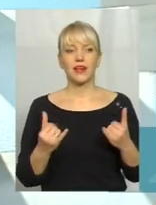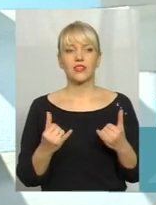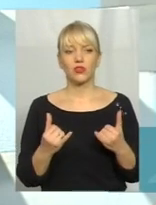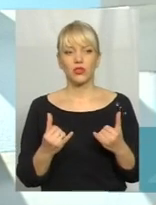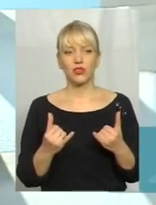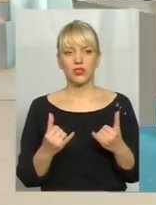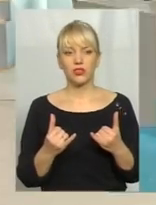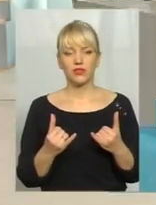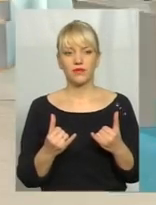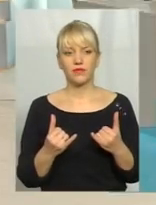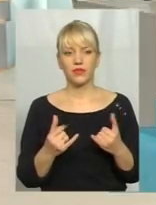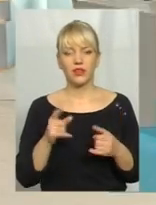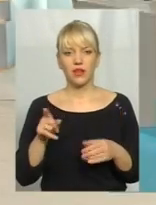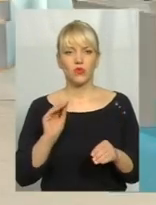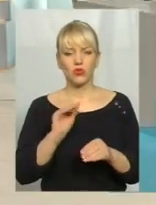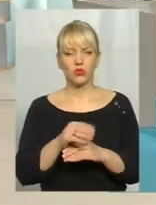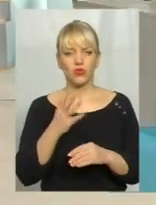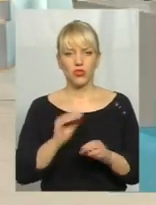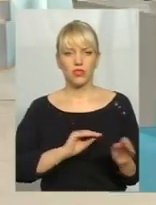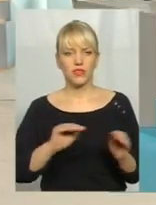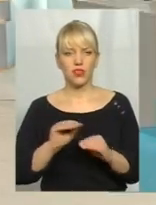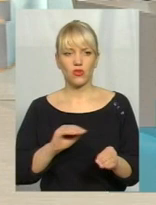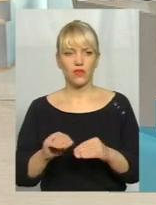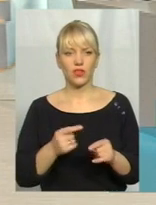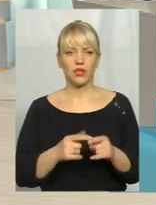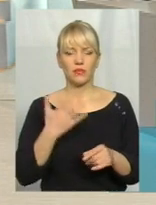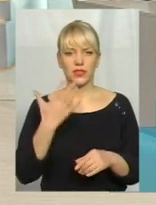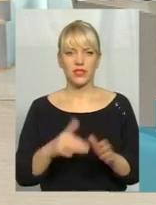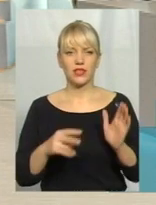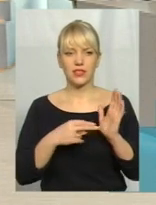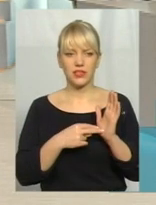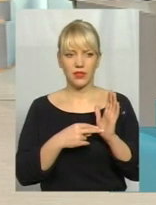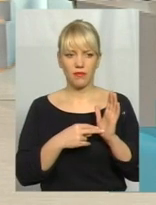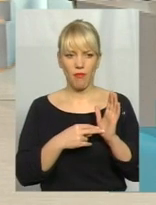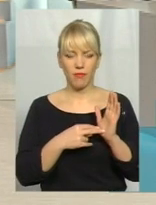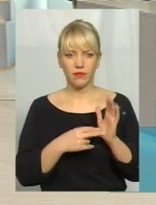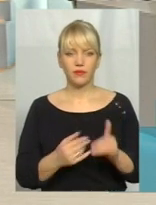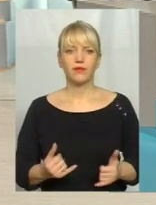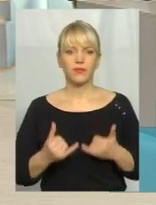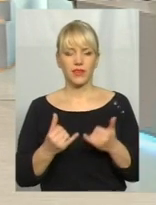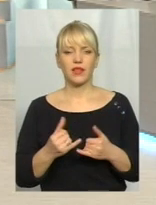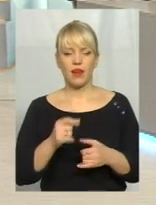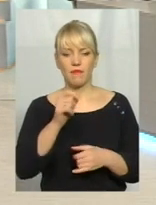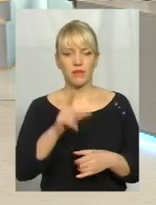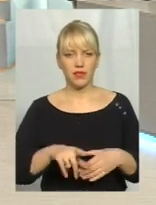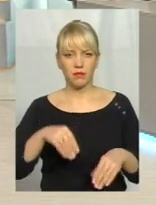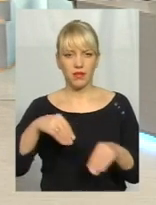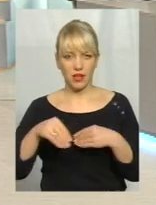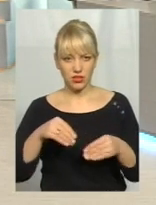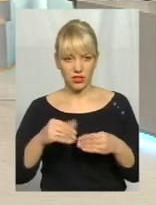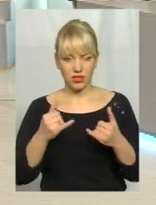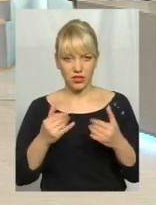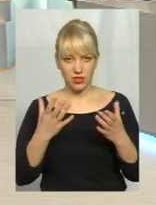Там ще додатково встановили взагалі 57 для пет-пляшки. На даний час